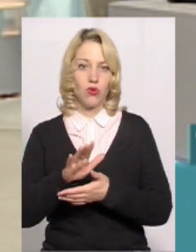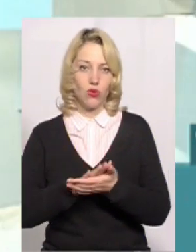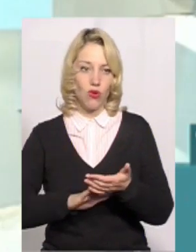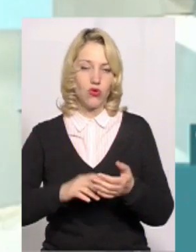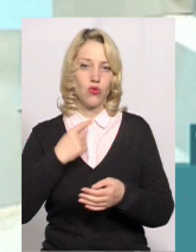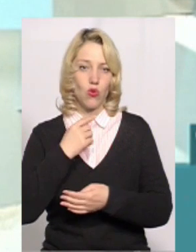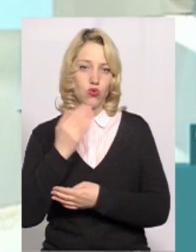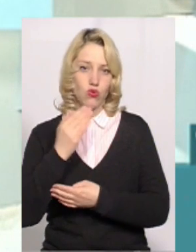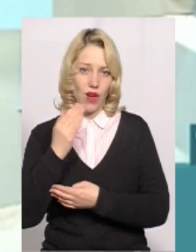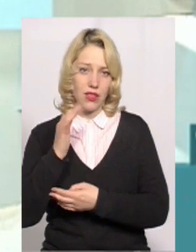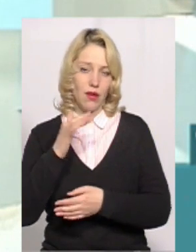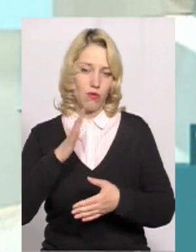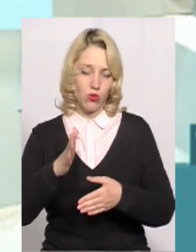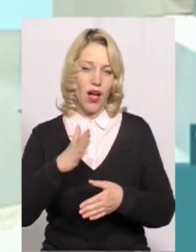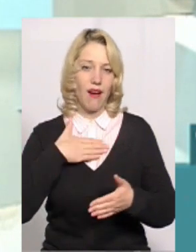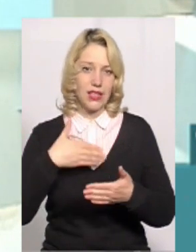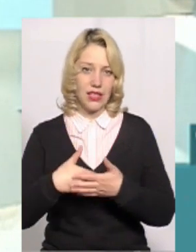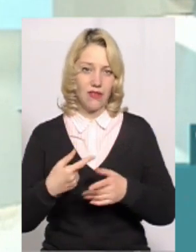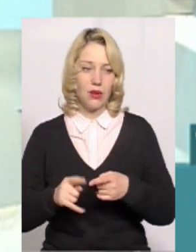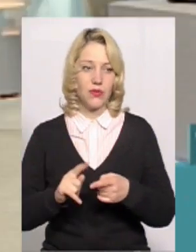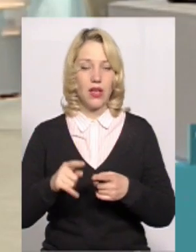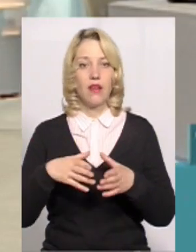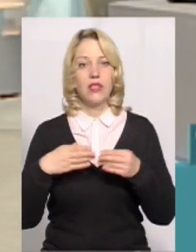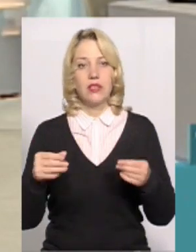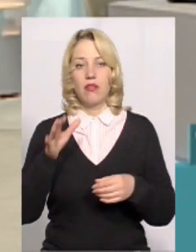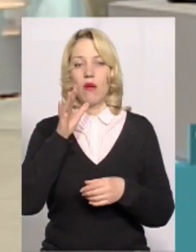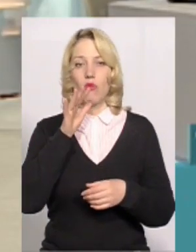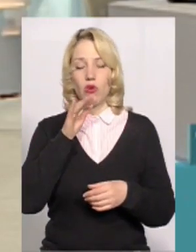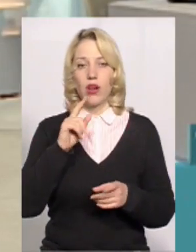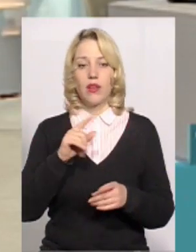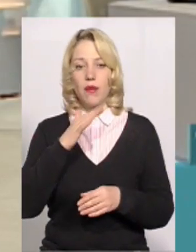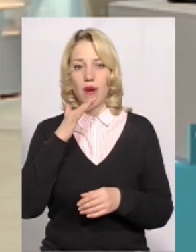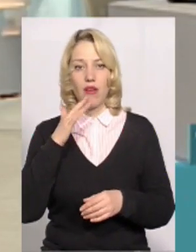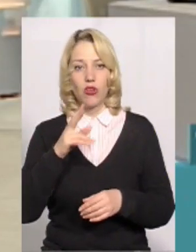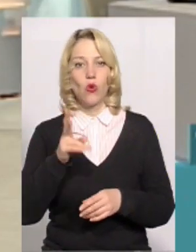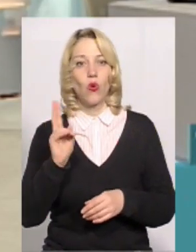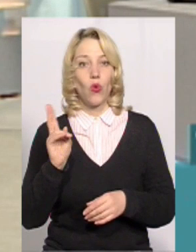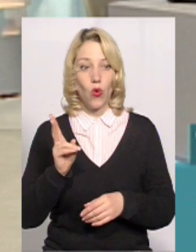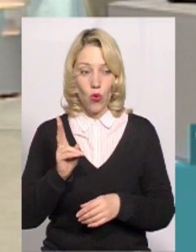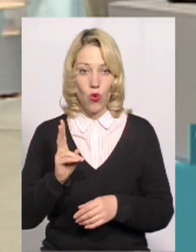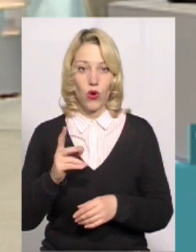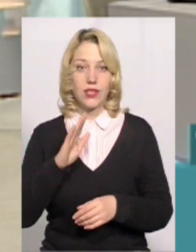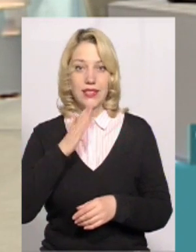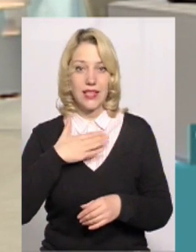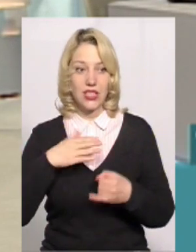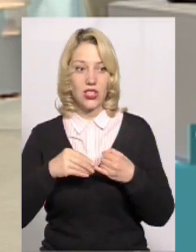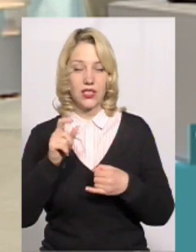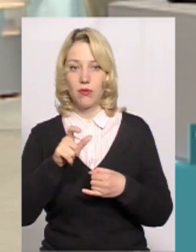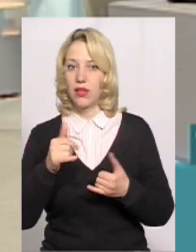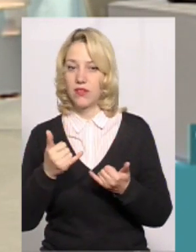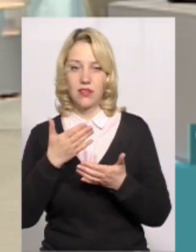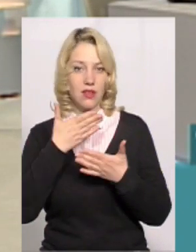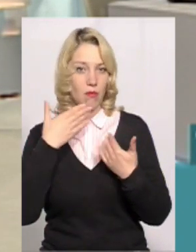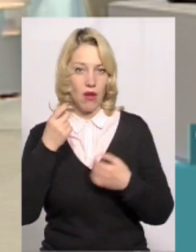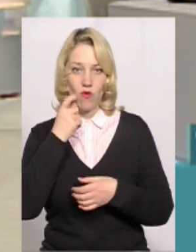бути активними. Це перше. і друге, що весняна пора. Я думаю, що багато кого з наших земляків немає